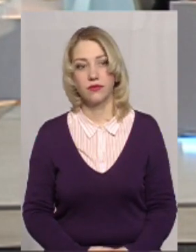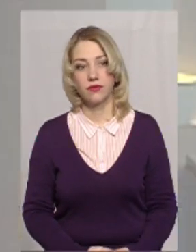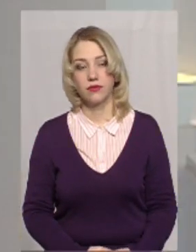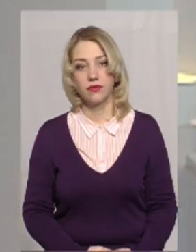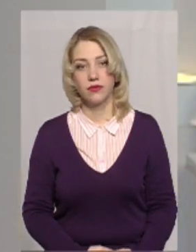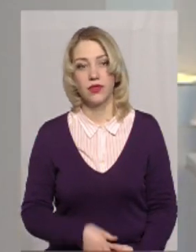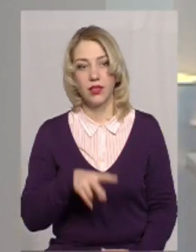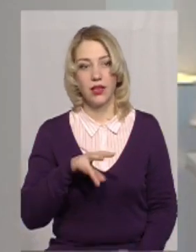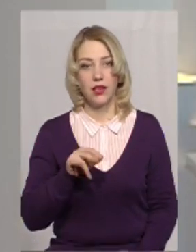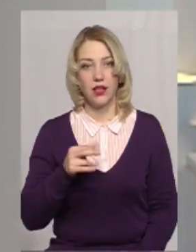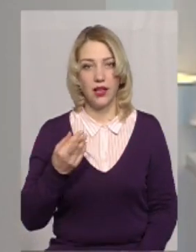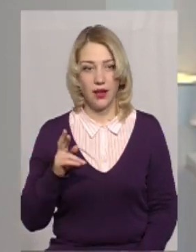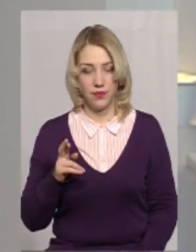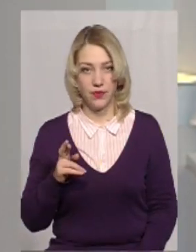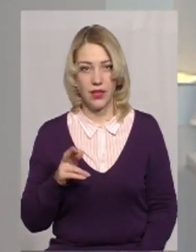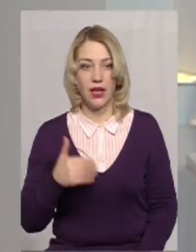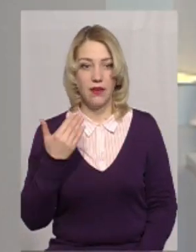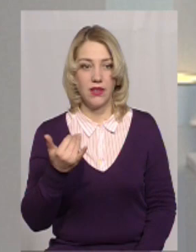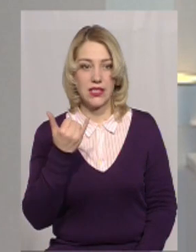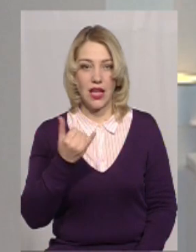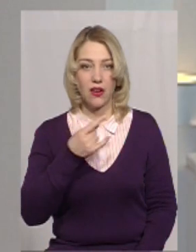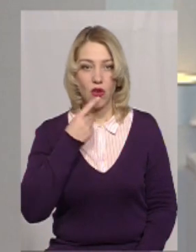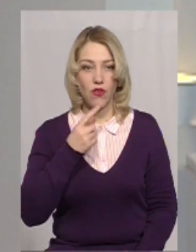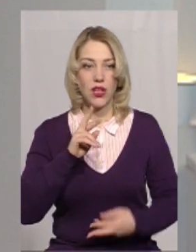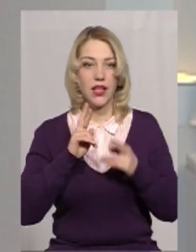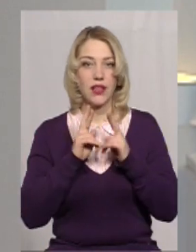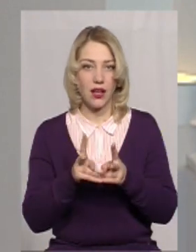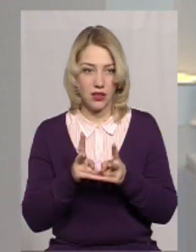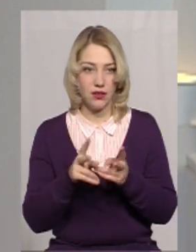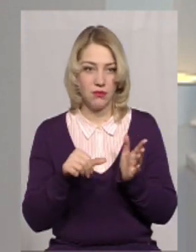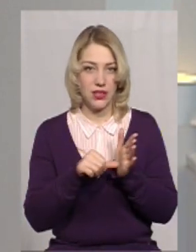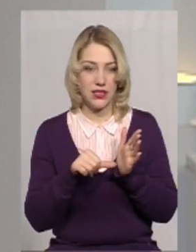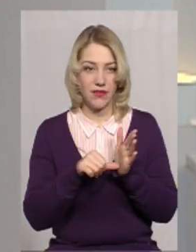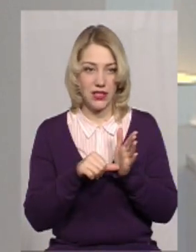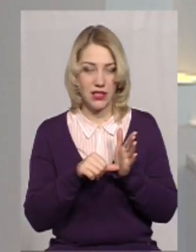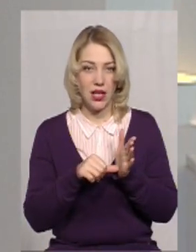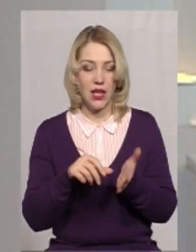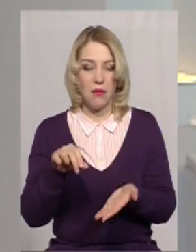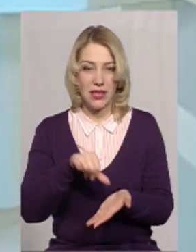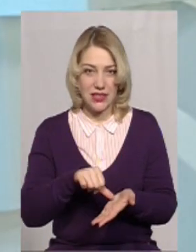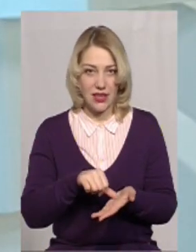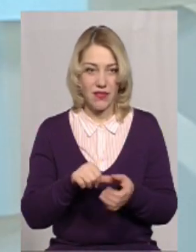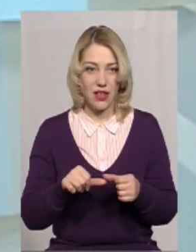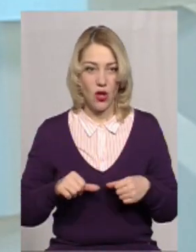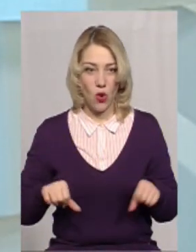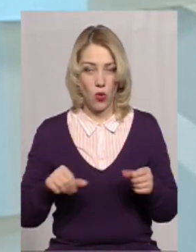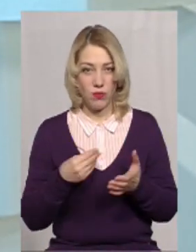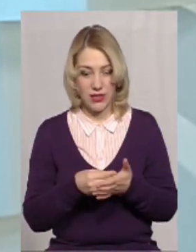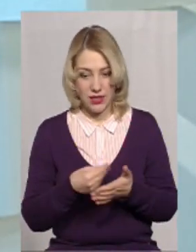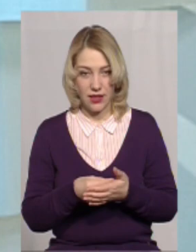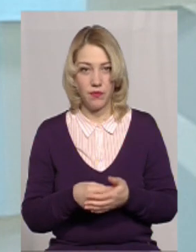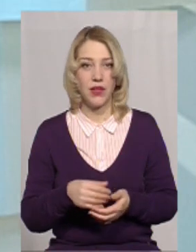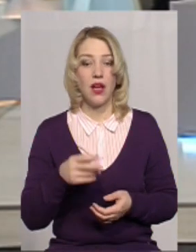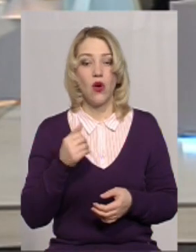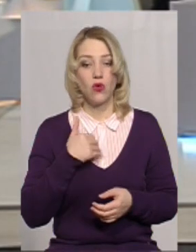Пані Лілі, ви от зараз говорили, як представниця бюджетної комісії. Так. Хочу до вас